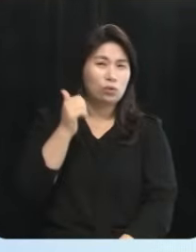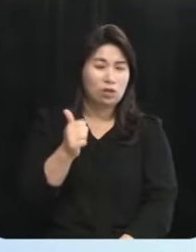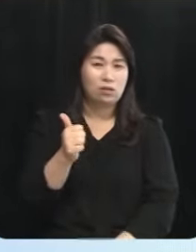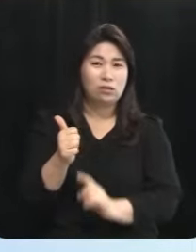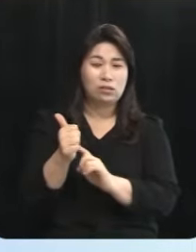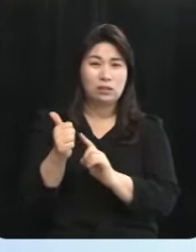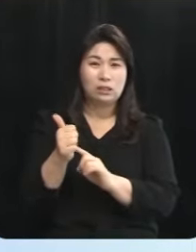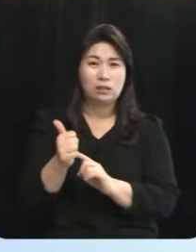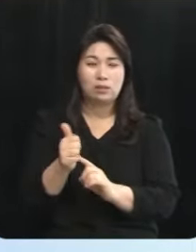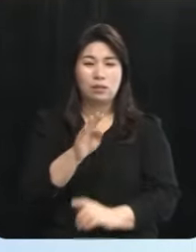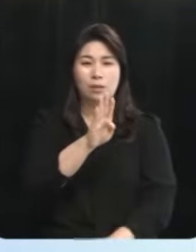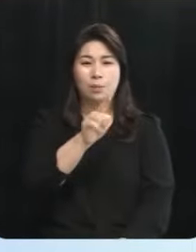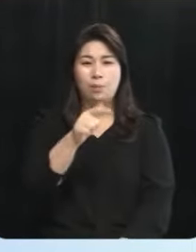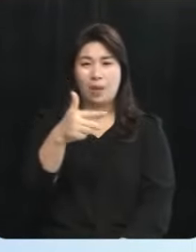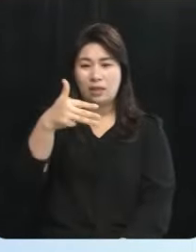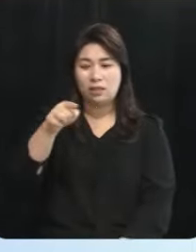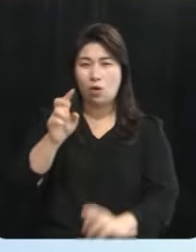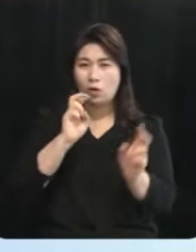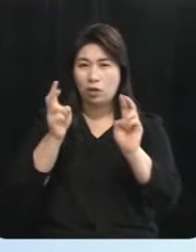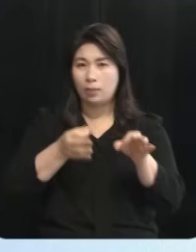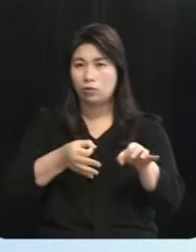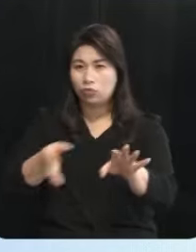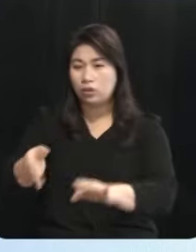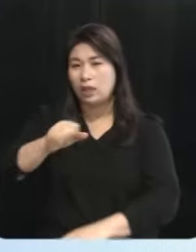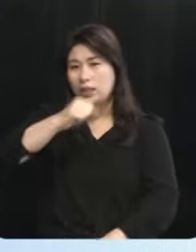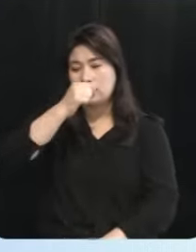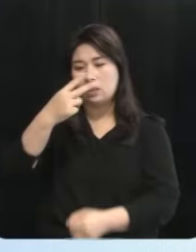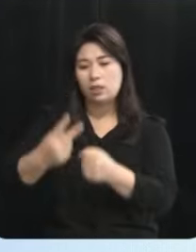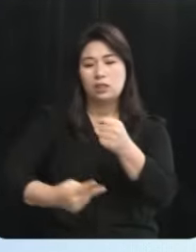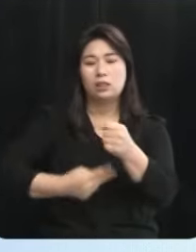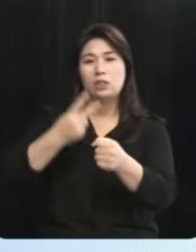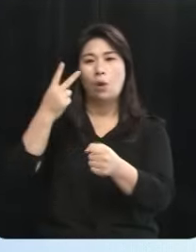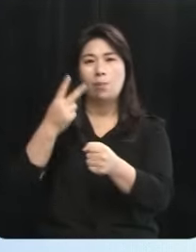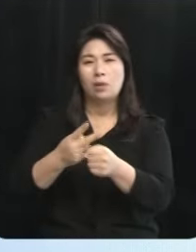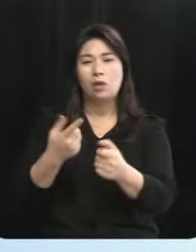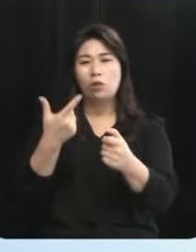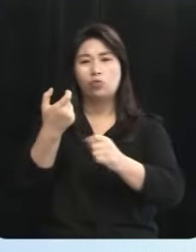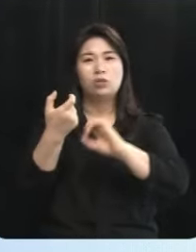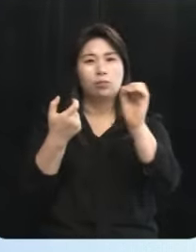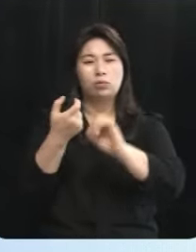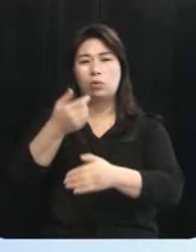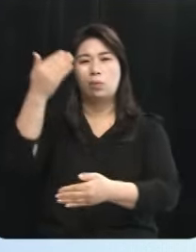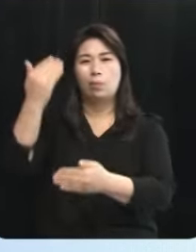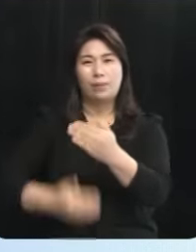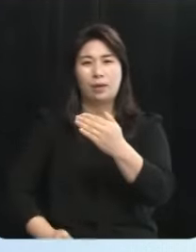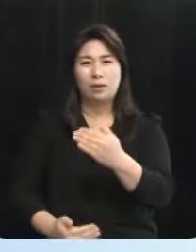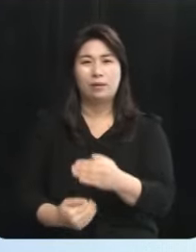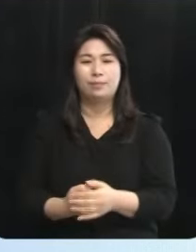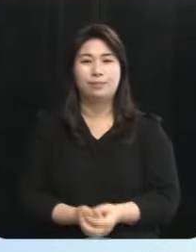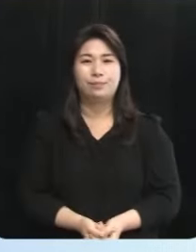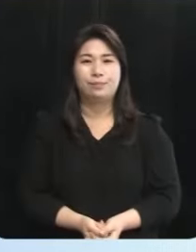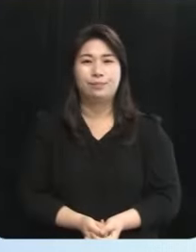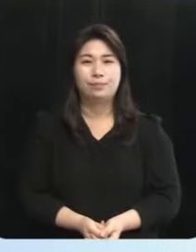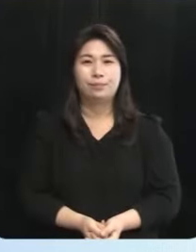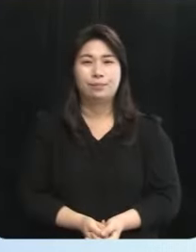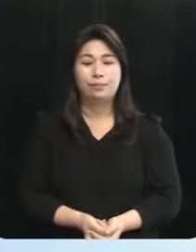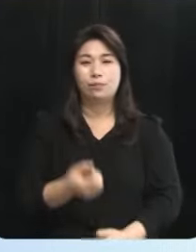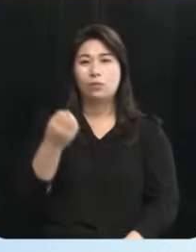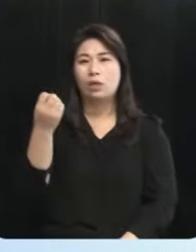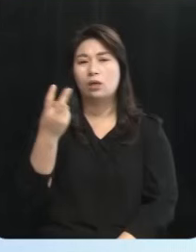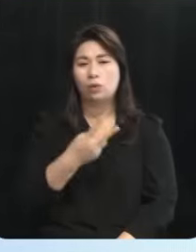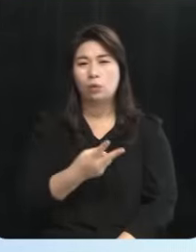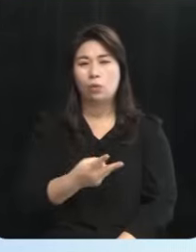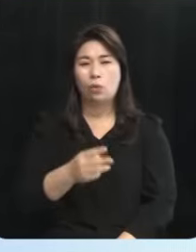벤처기업에 투자하는 예산을 2년 만에 60% 삭감했습니다 그리고